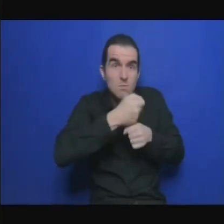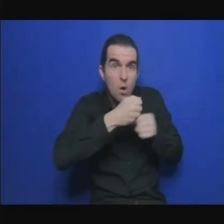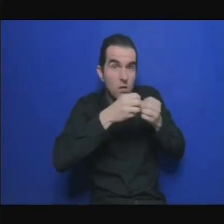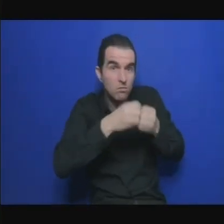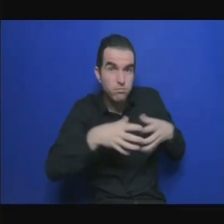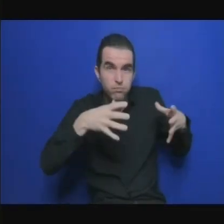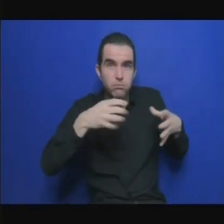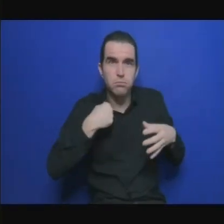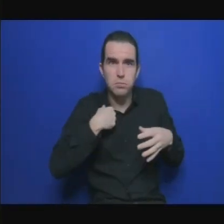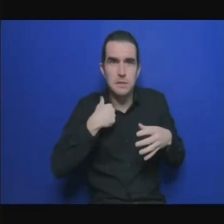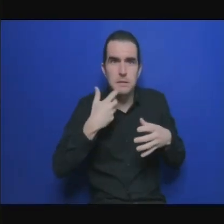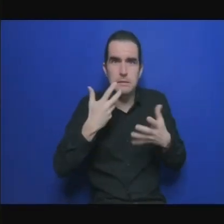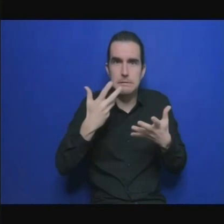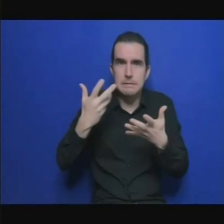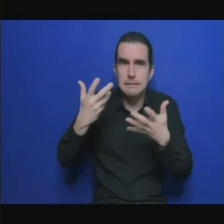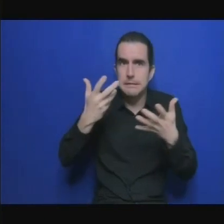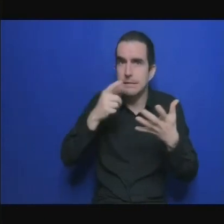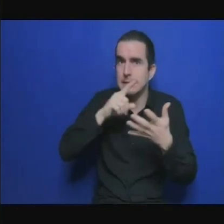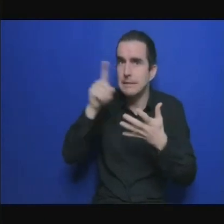assembler les